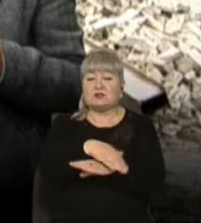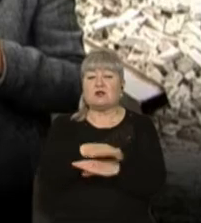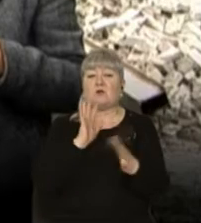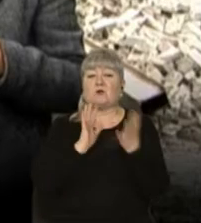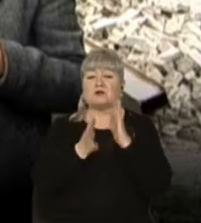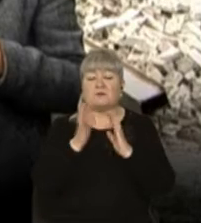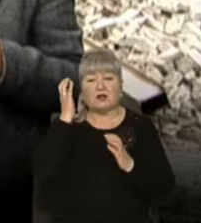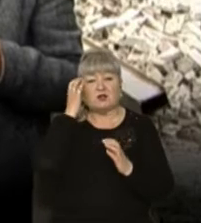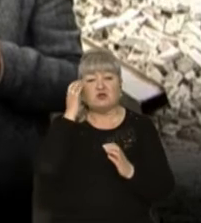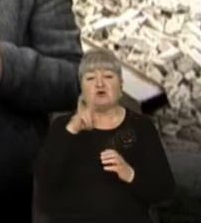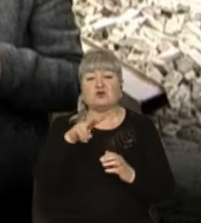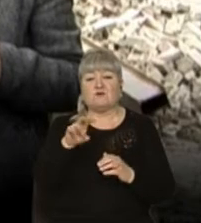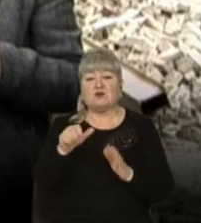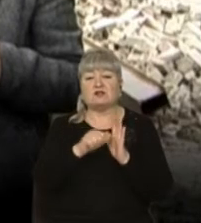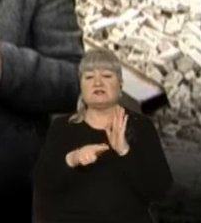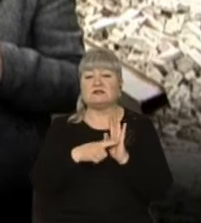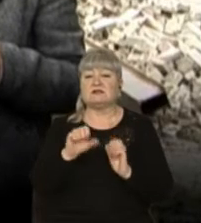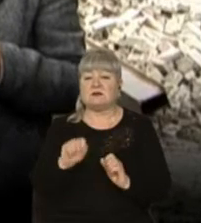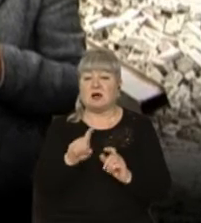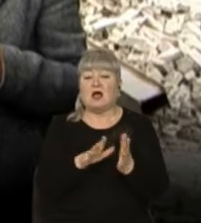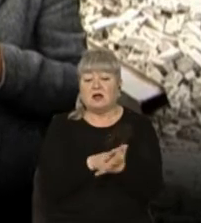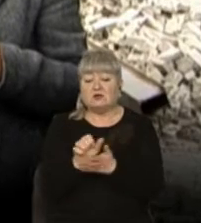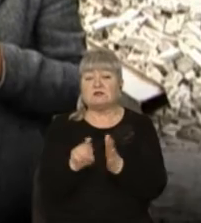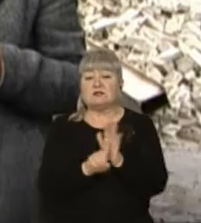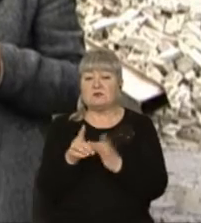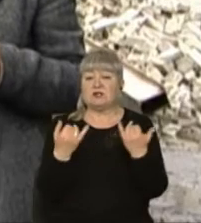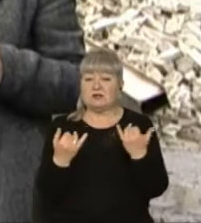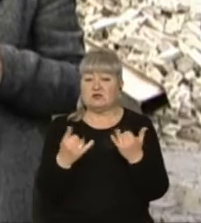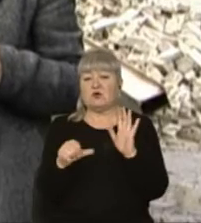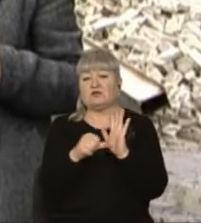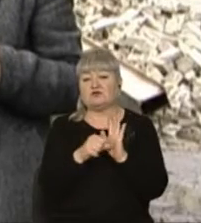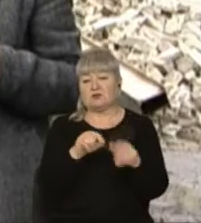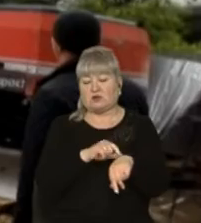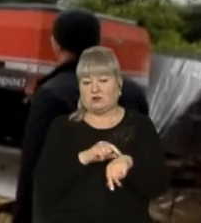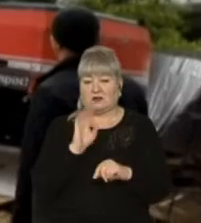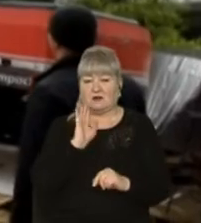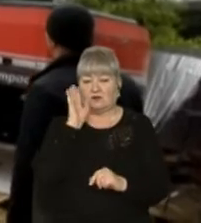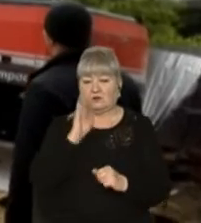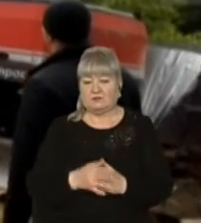Чорновола 67А. Сносити її розпочали сьогодні близько 6-ї години ранку.